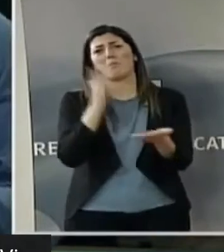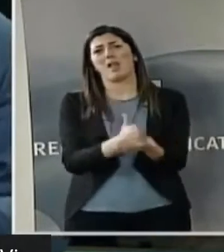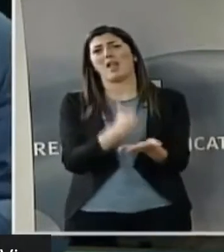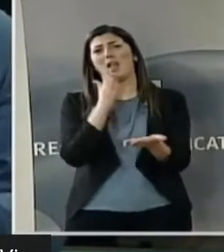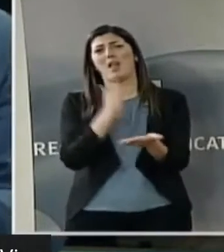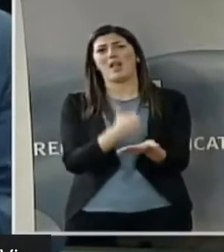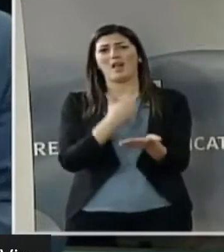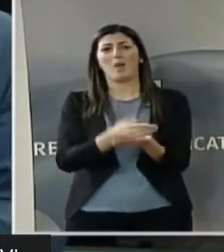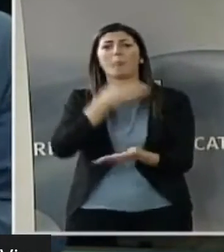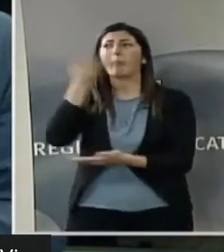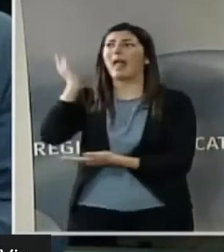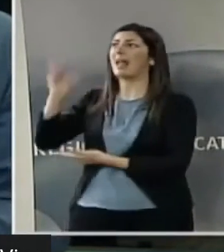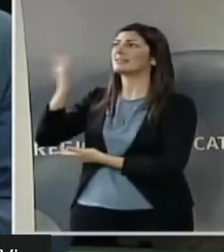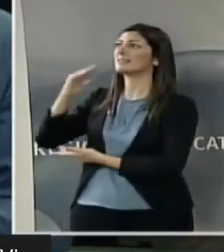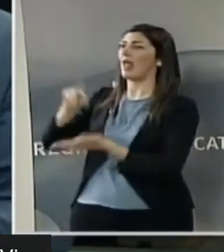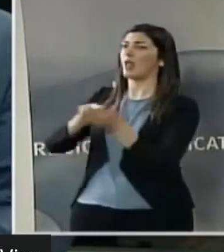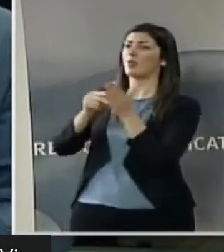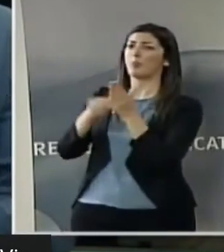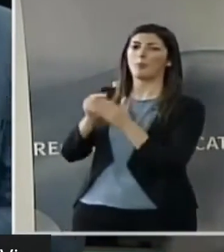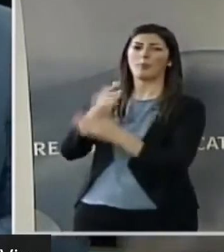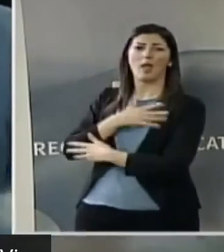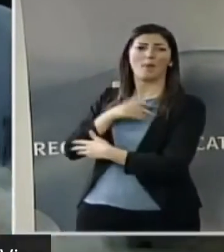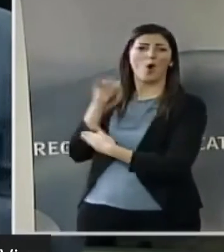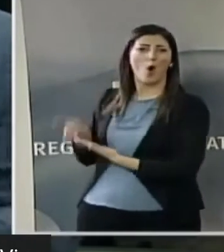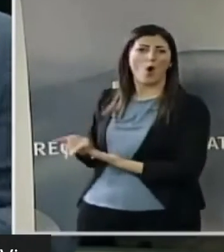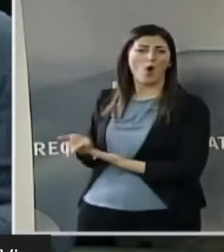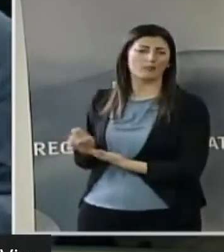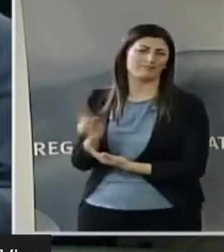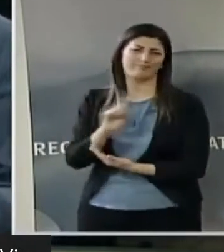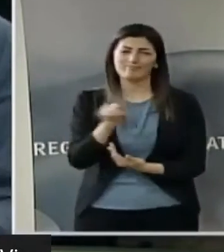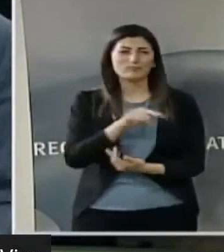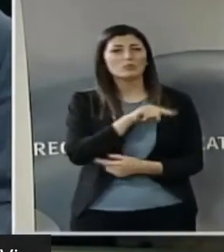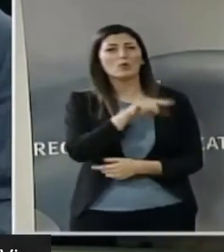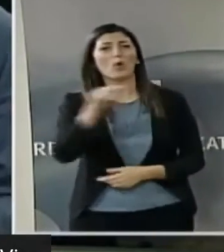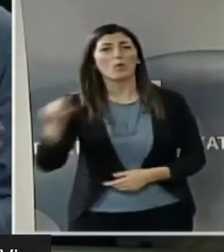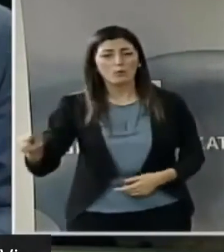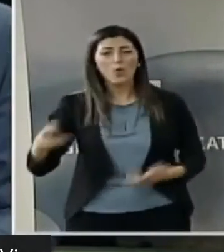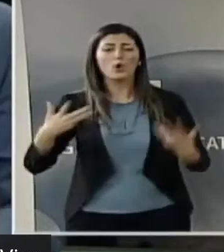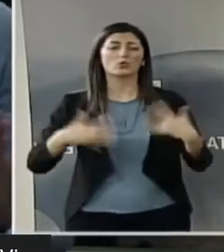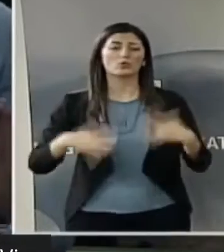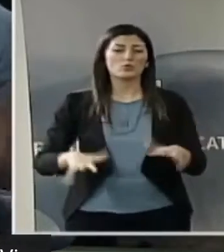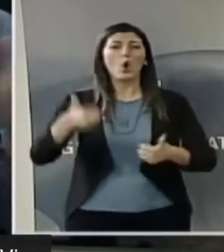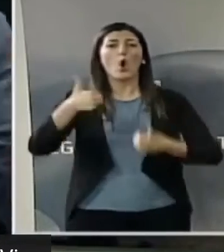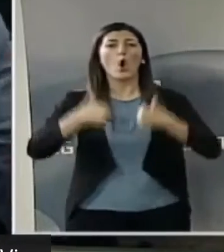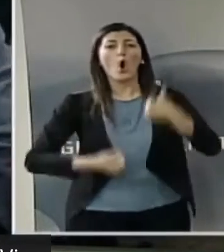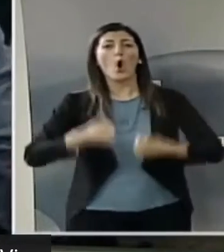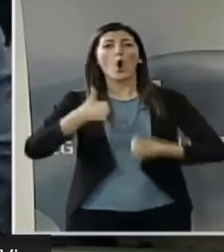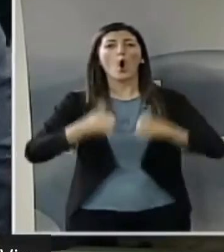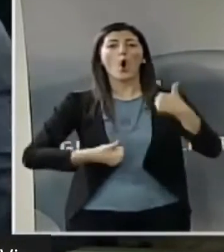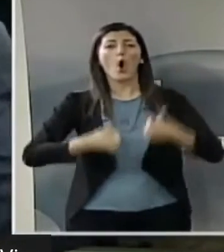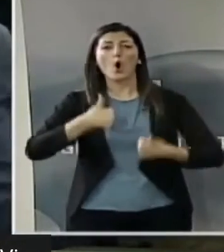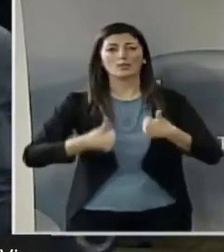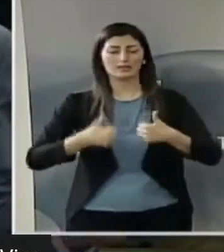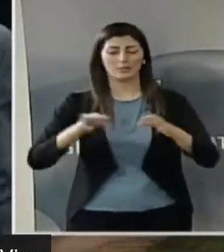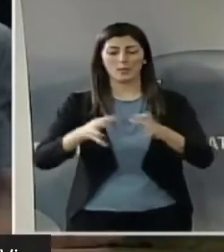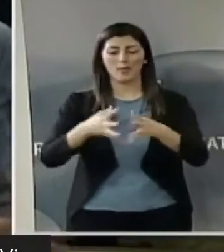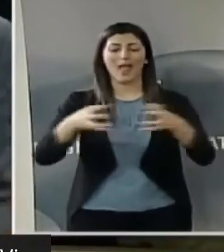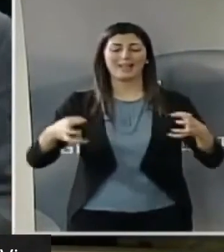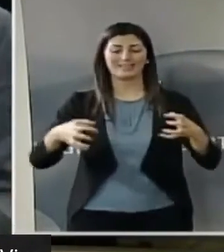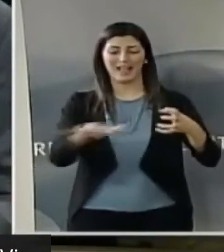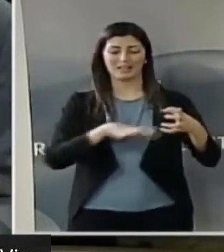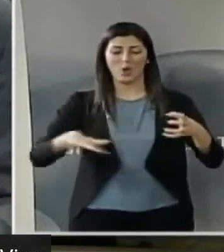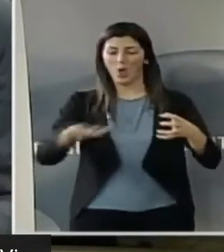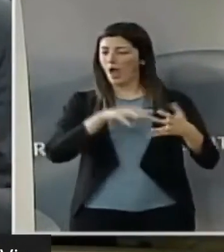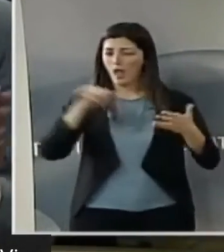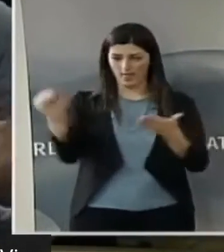colpe al passato. Voi avete cancellato i concorsi fatti dalle aziende locali e avete